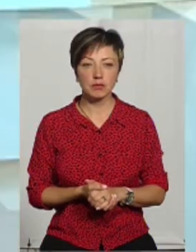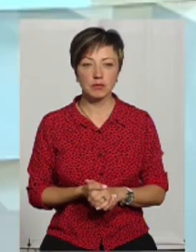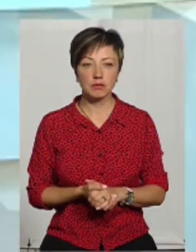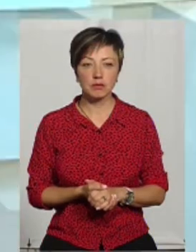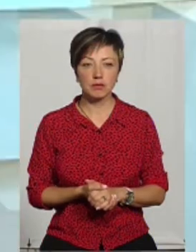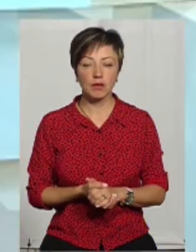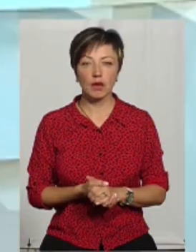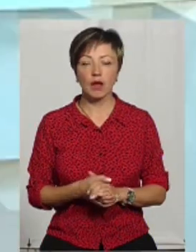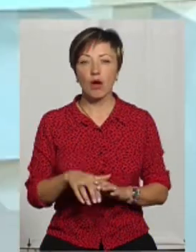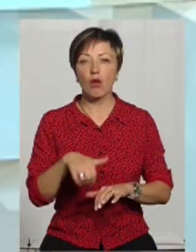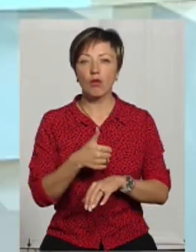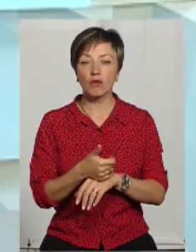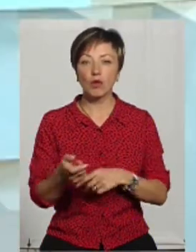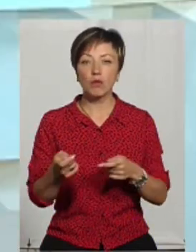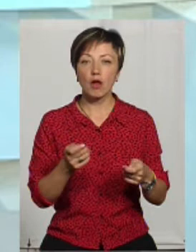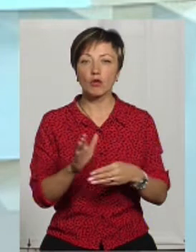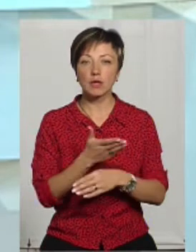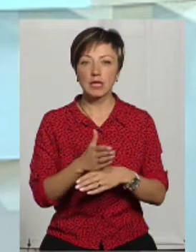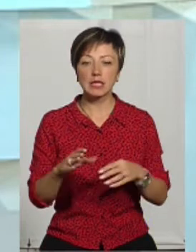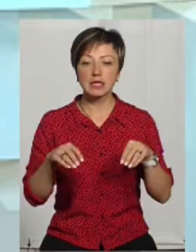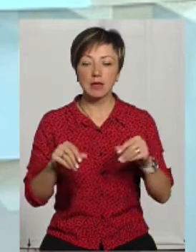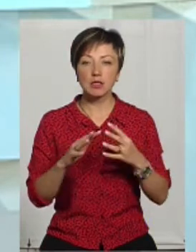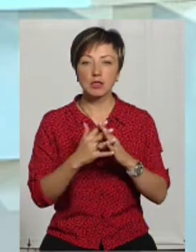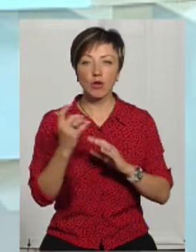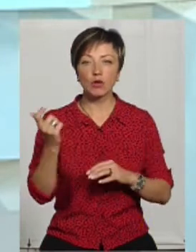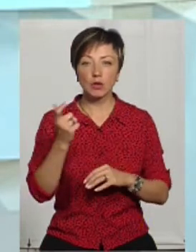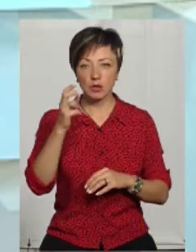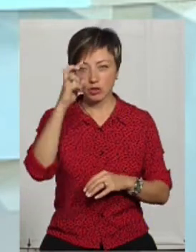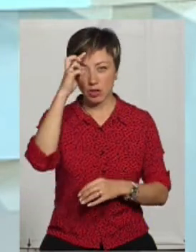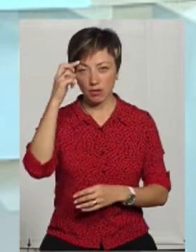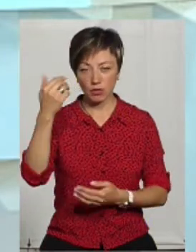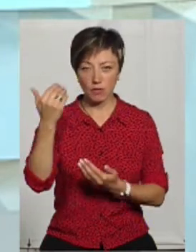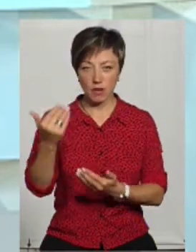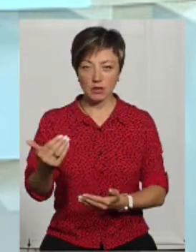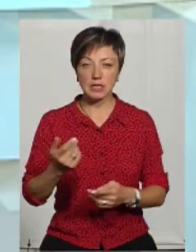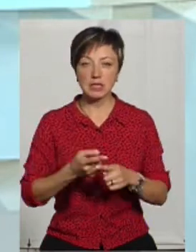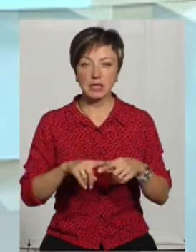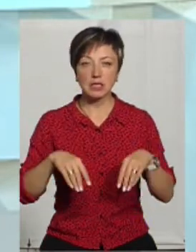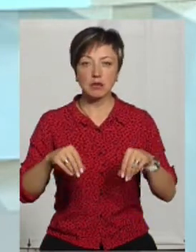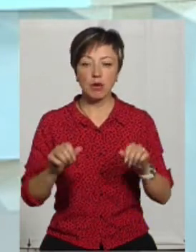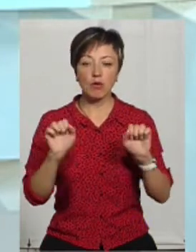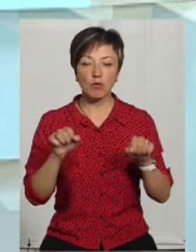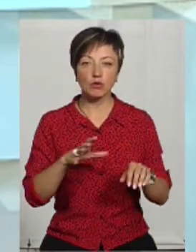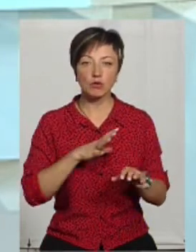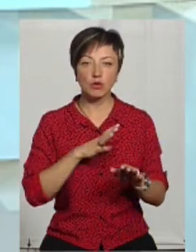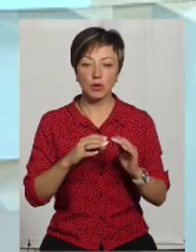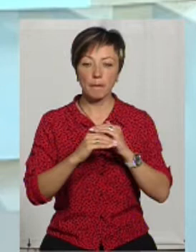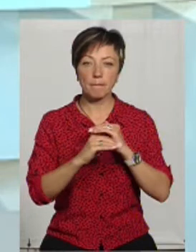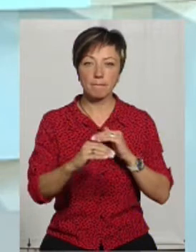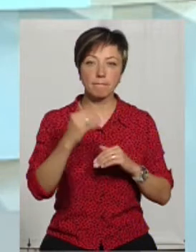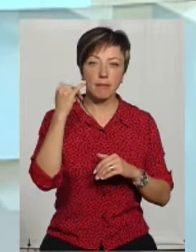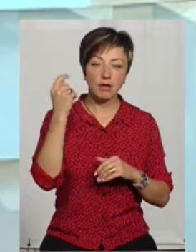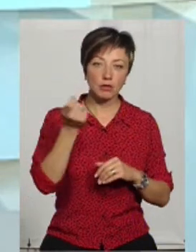Головне управління розпоряджається землі мисільського господарського призначення державної власності. До цих земель можуть бути угіддя,